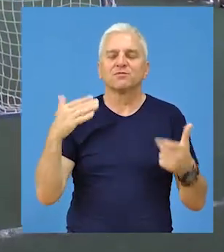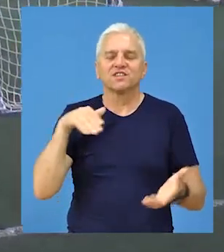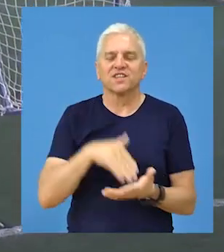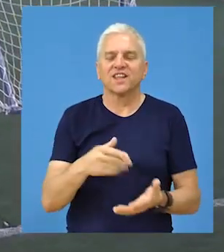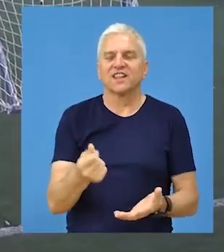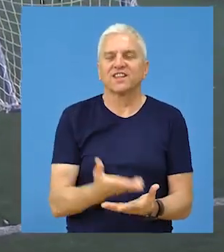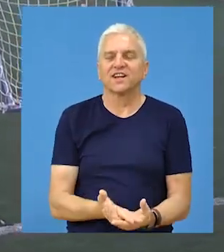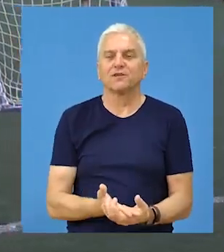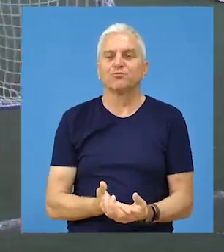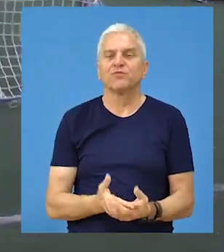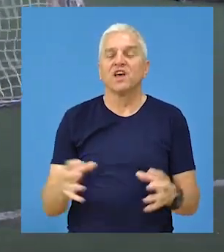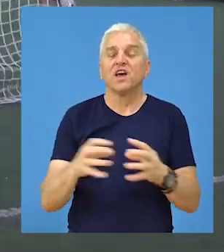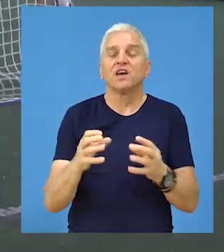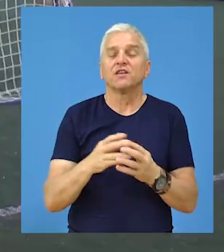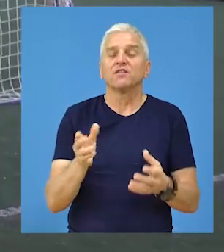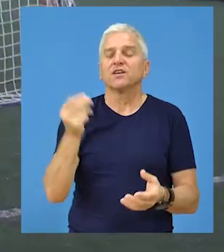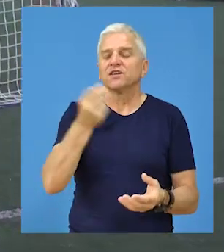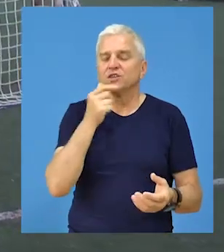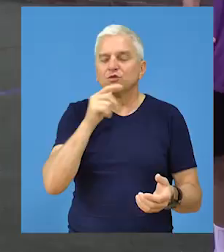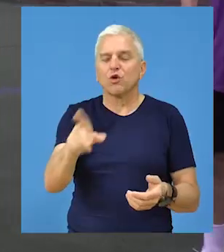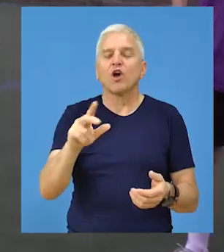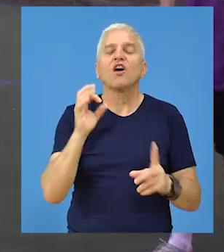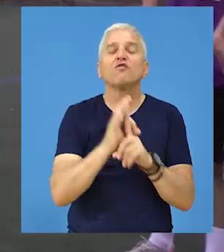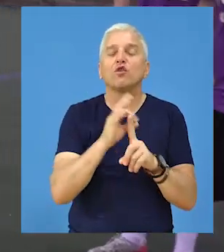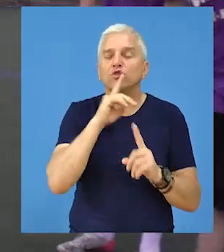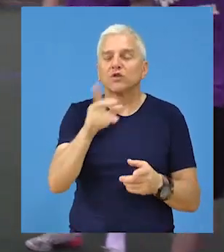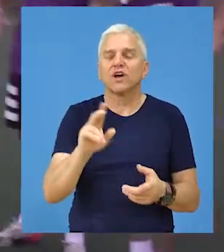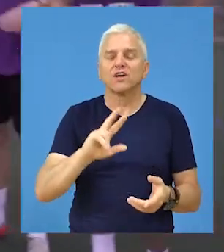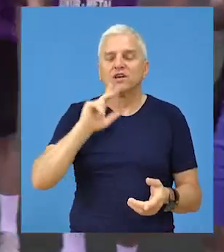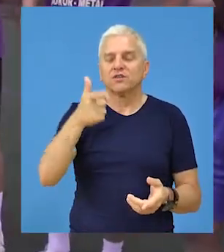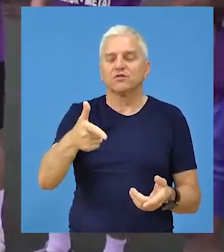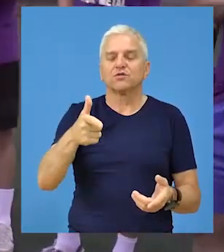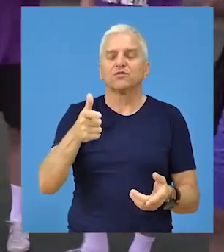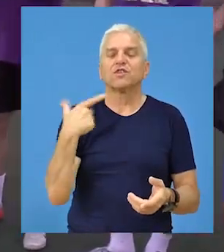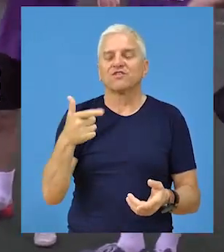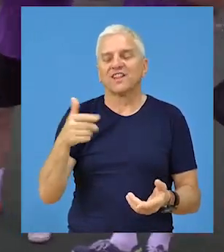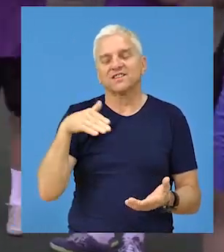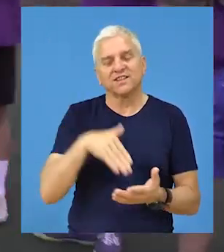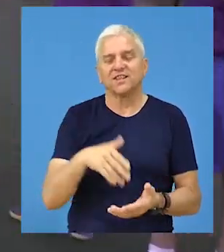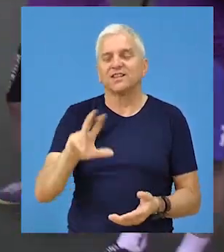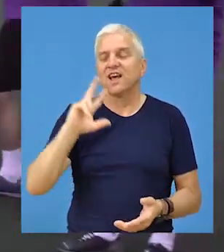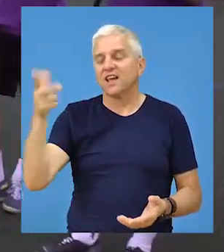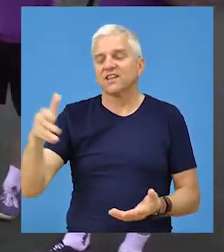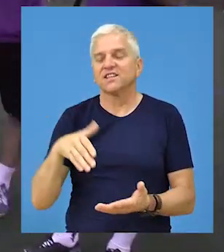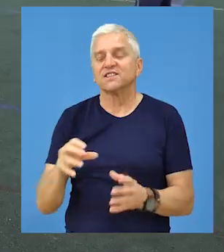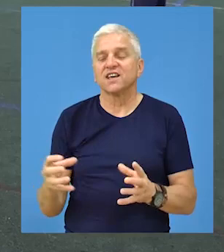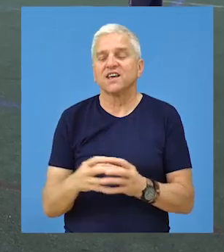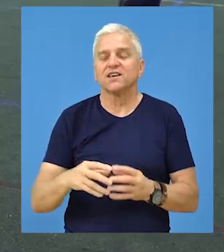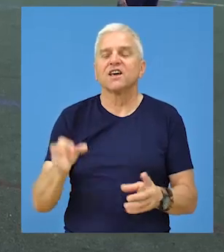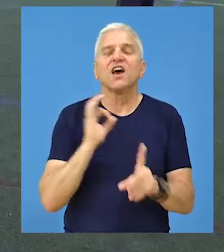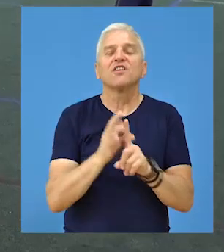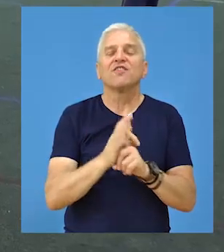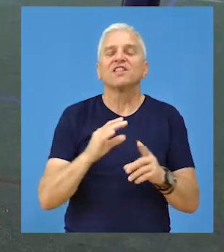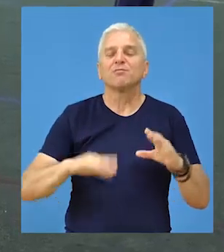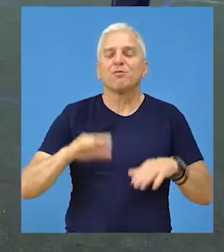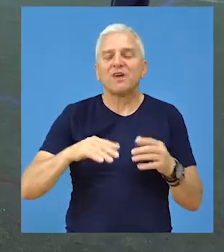od 70.000 dinara. Ekipi Prava Fortuna koja je bila druga na turniru pripalo je 20.000 dok je trećeplasirana ekipa